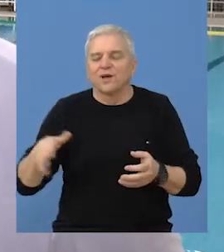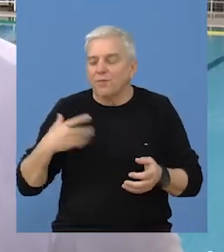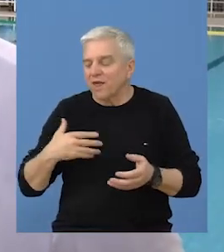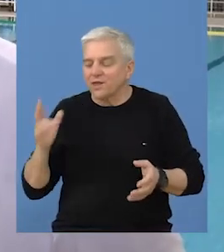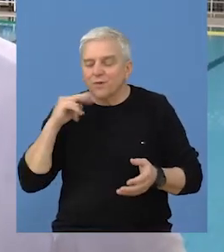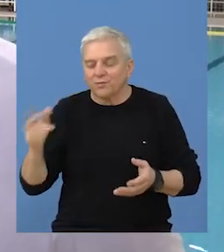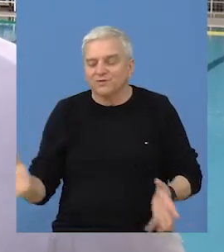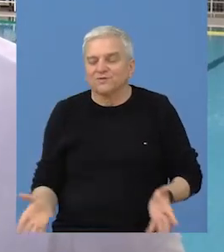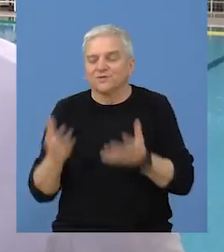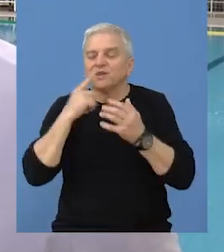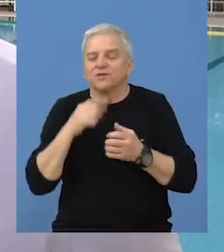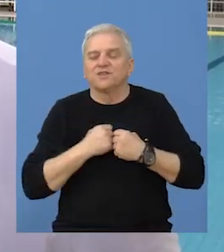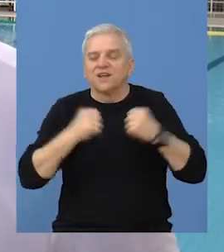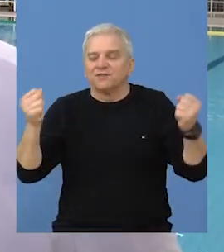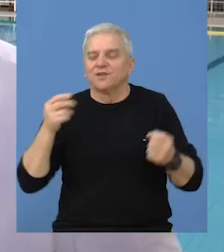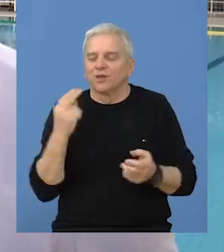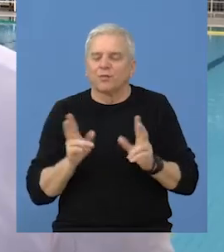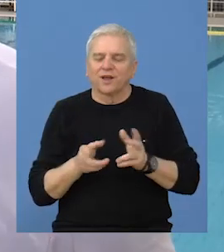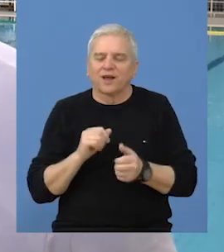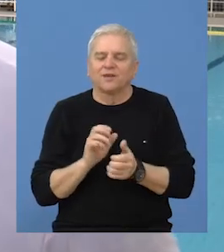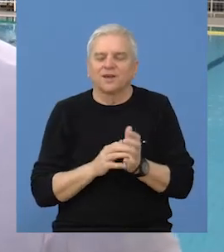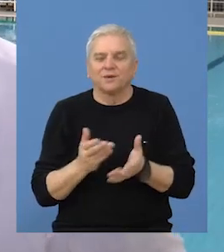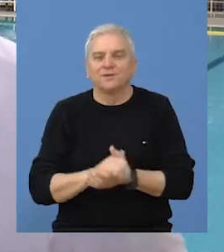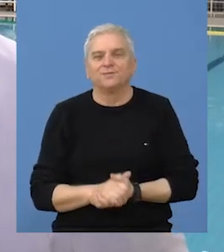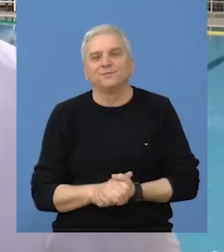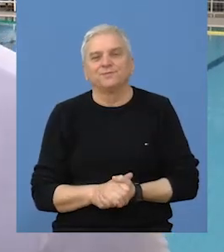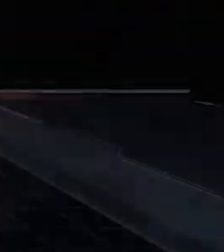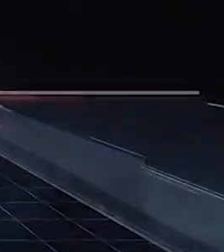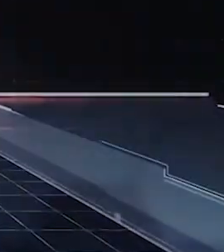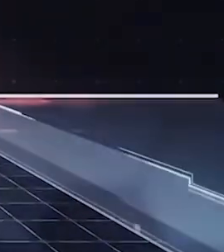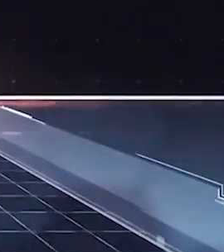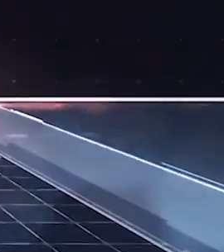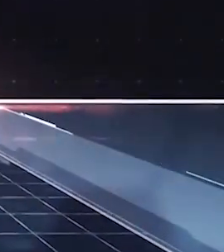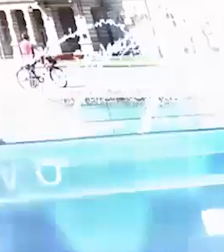nastavljamo dalje da dižemo ove mlade momke koji se razvijaju na dobar način